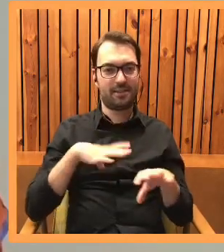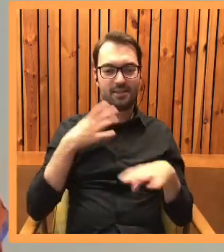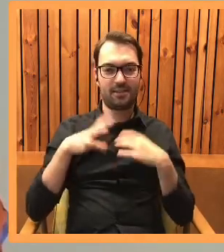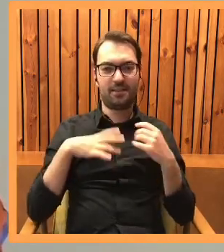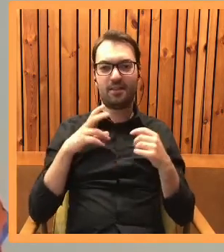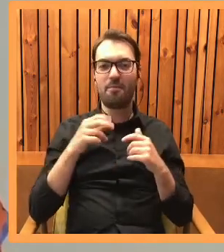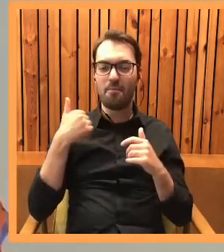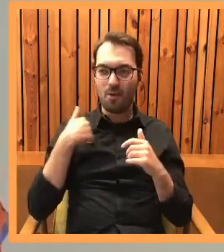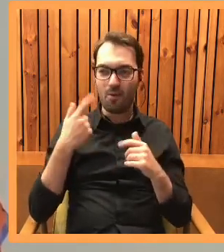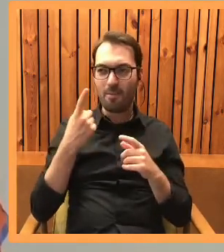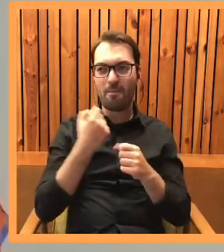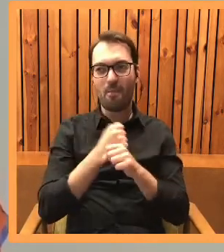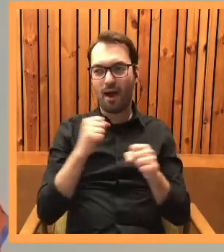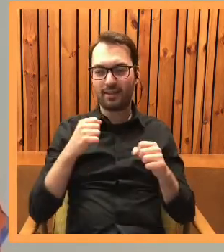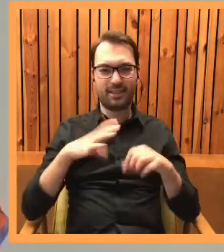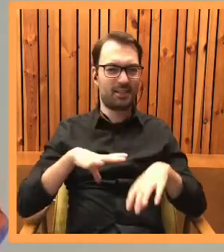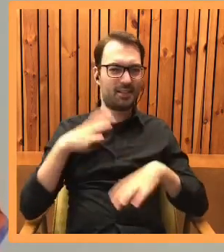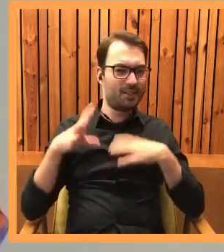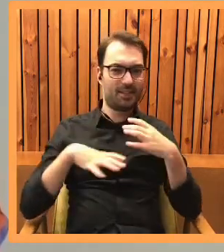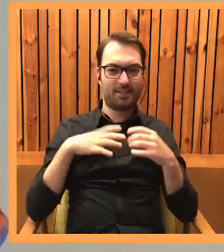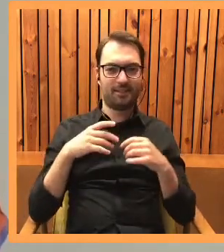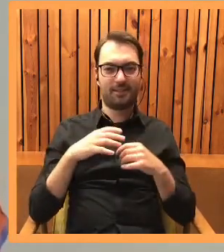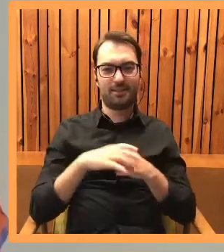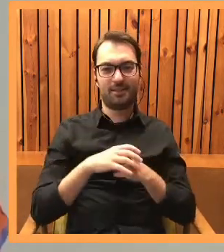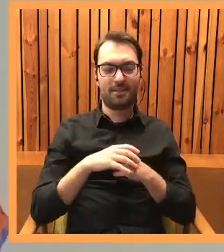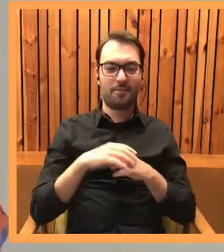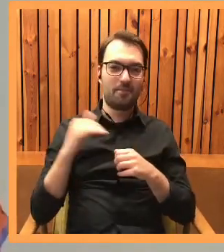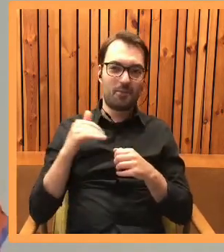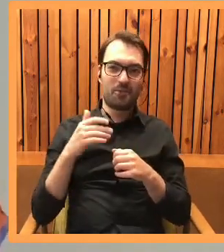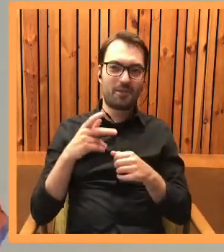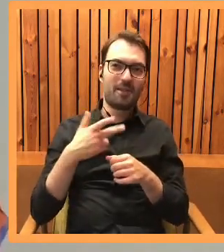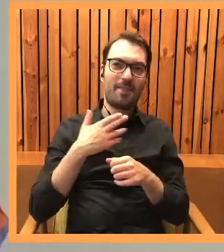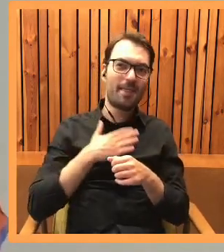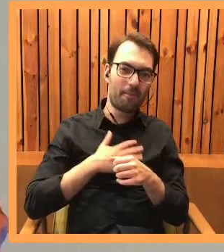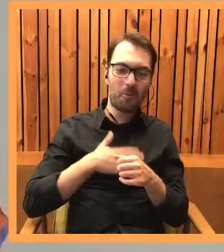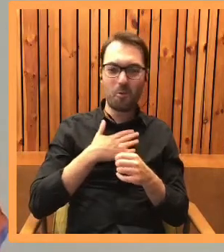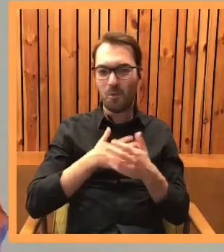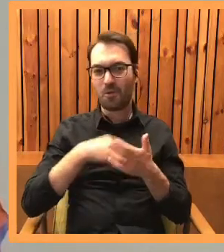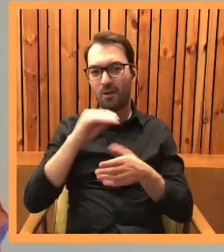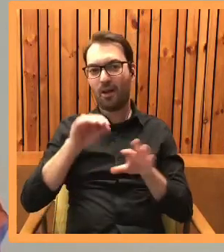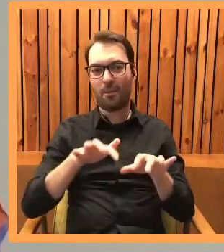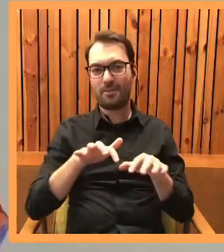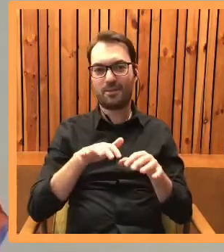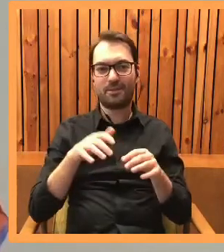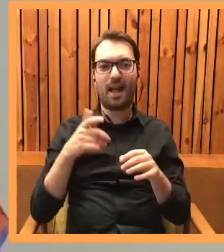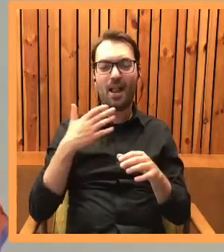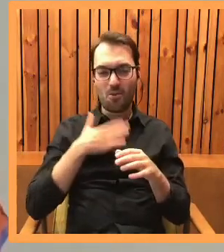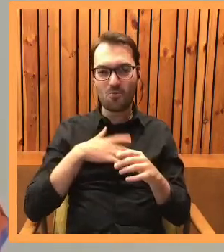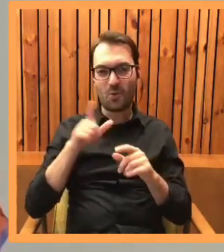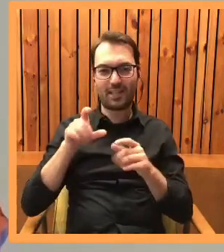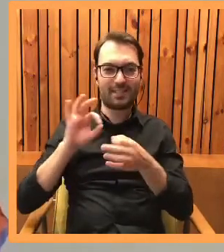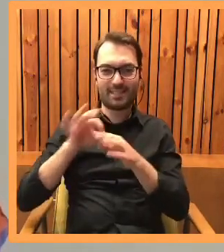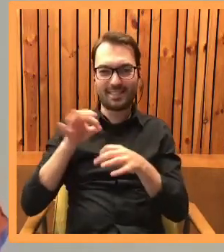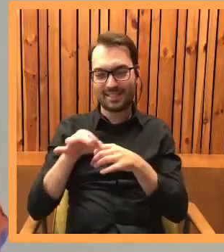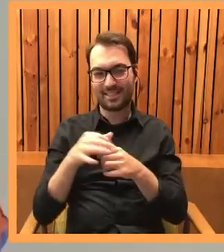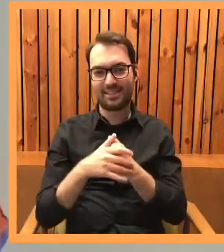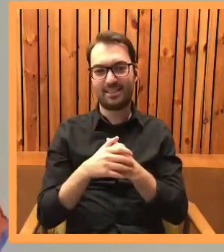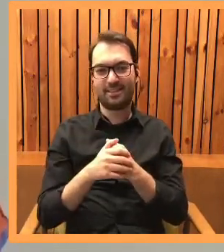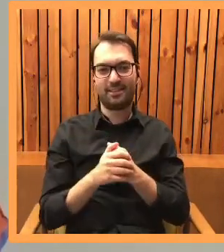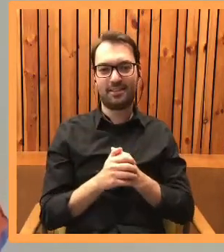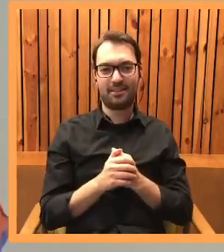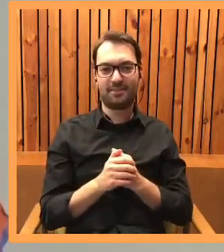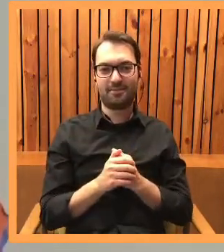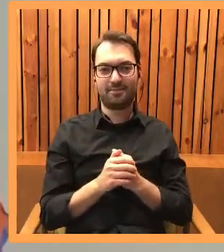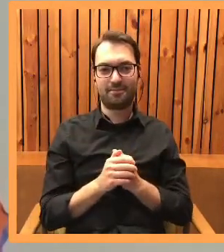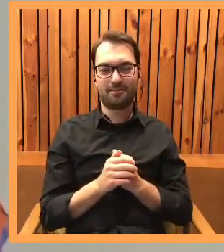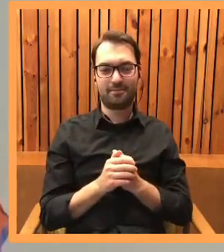bohater irytujący, gdzie przyjemność taką, no może perwersyjną wręcz przyjemność, sprawiało ci to, żeby jednak to jego życie komplikować? A tam sporo komplikacji jest.